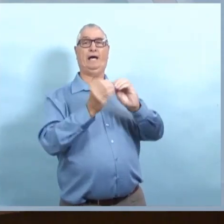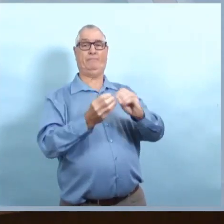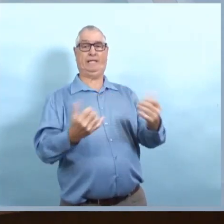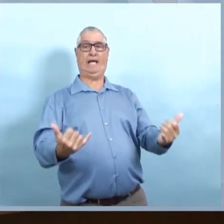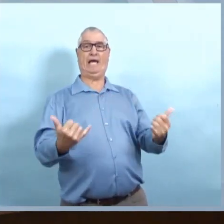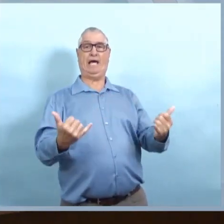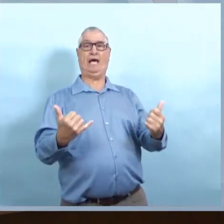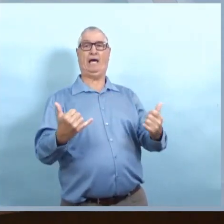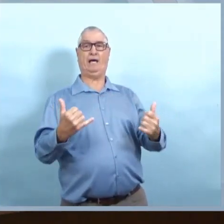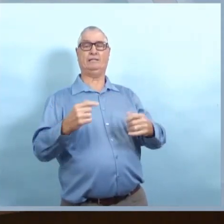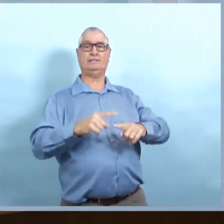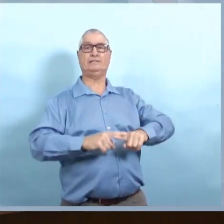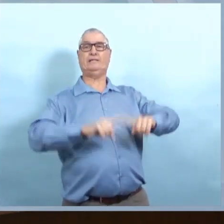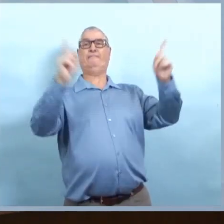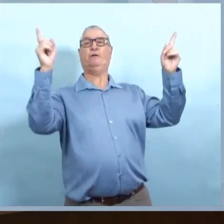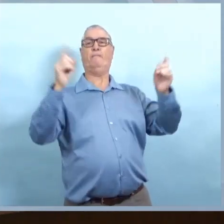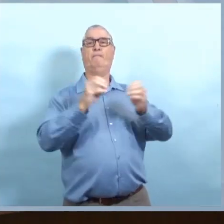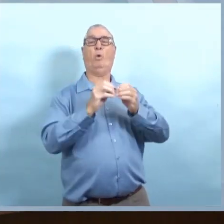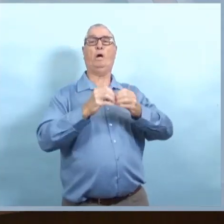Il y a beaucoup de raisons là-dedans.